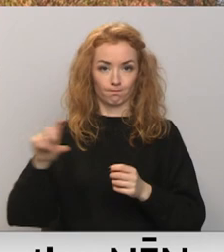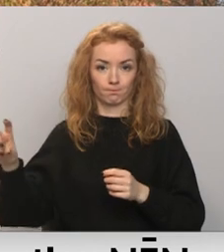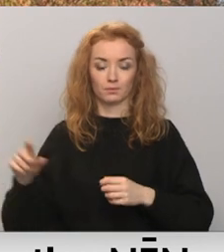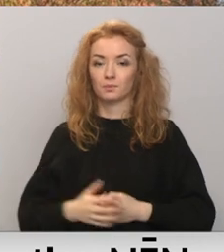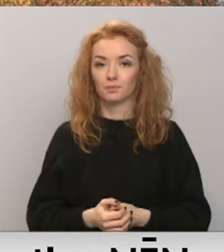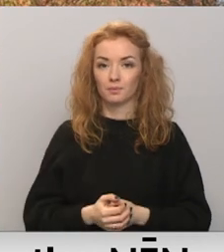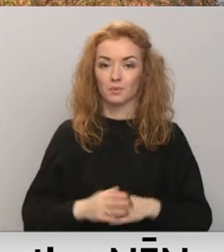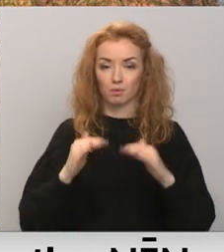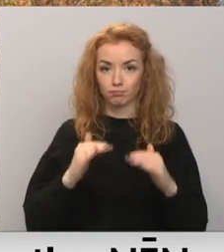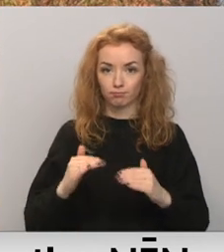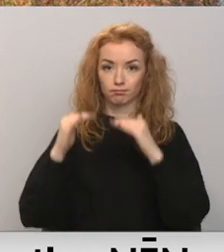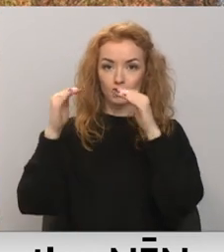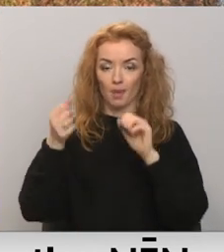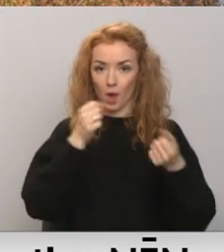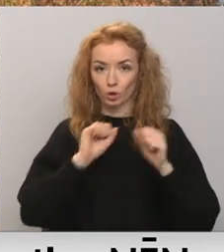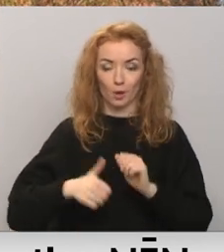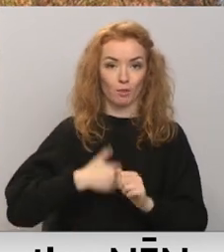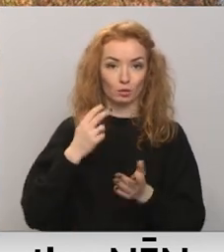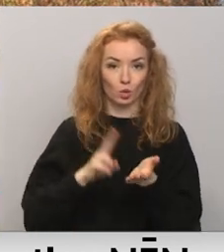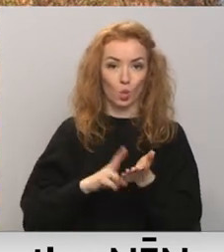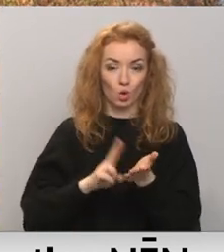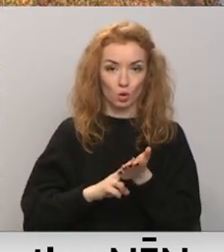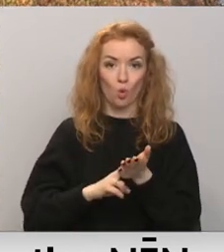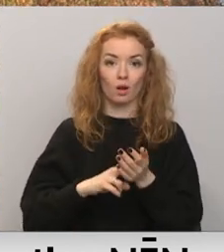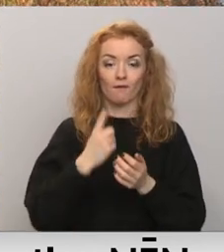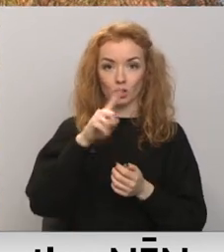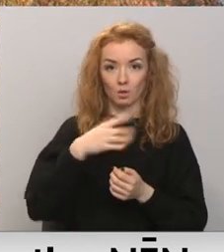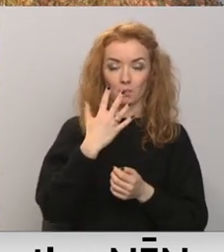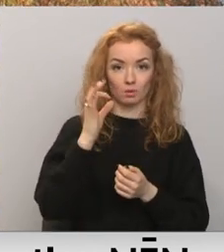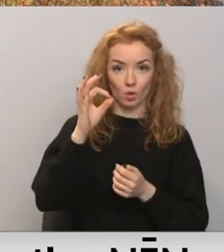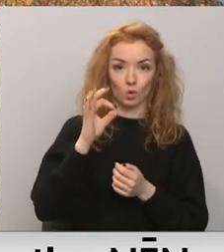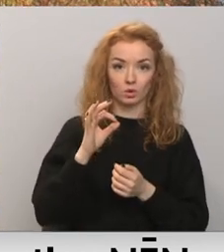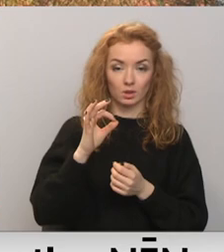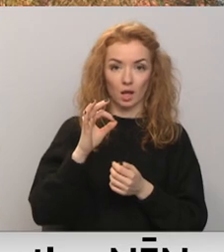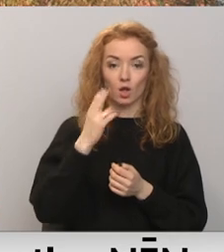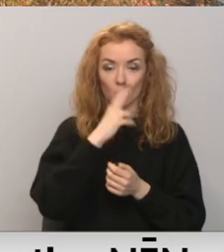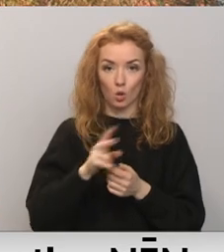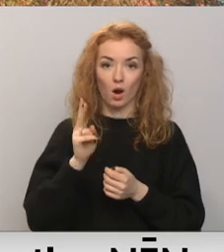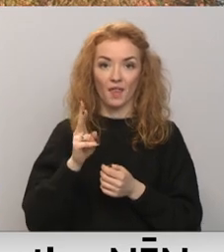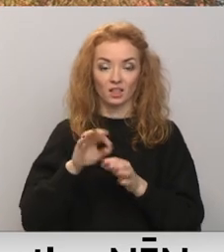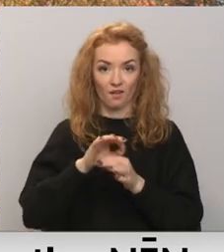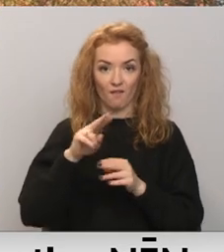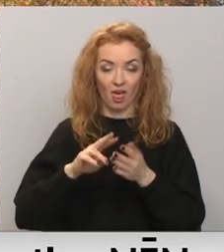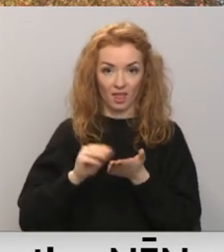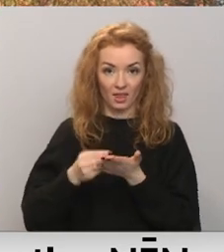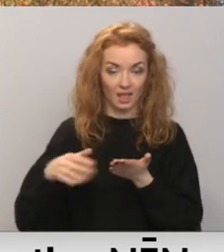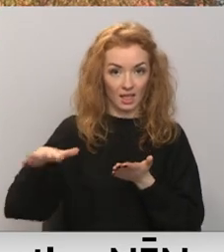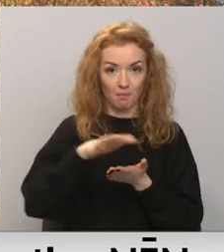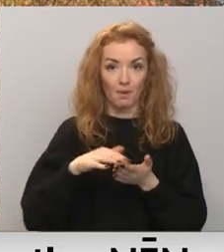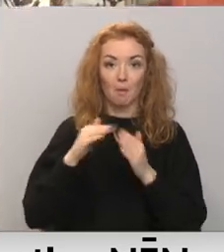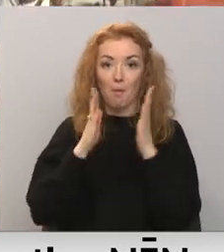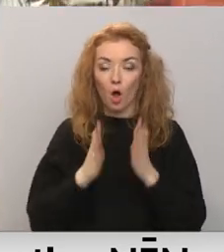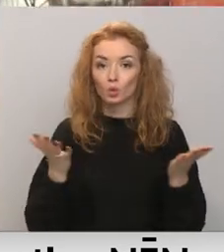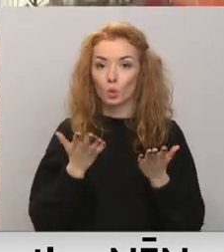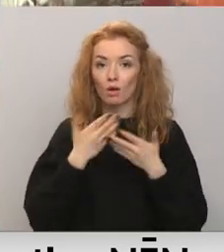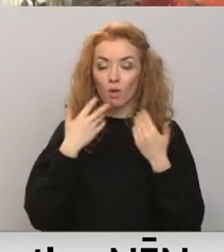Pā augstināta nekustamā ipšuma nodokļa likme 1,5% apmērā no kadastrālās vērtības mājokļiem, kuros nav